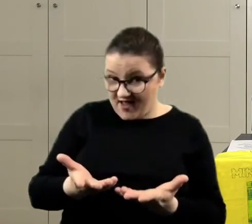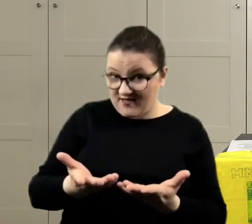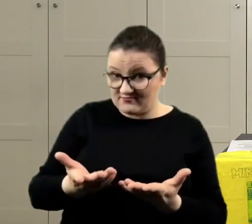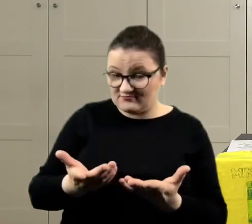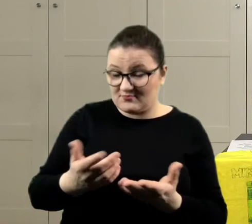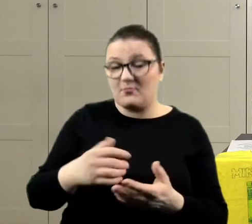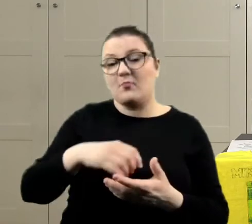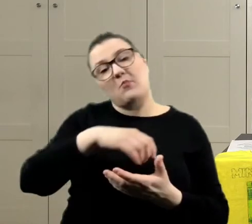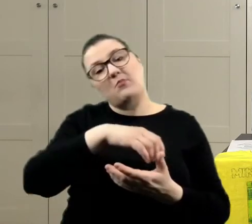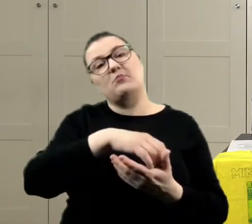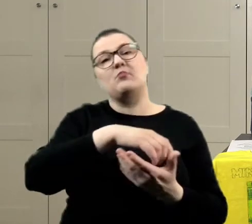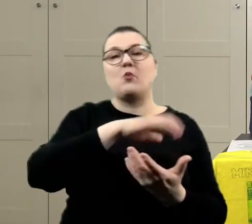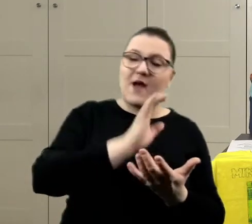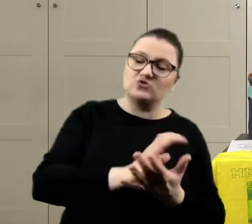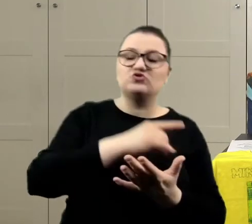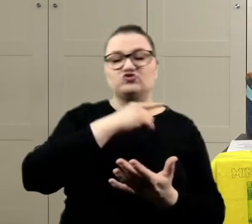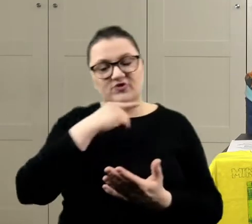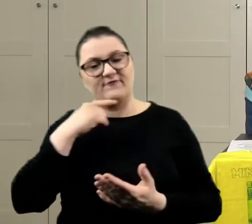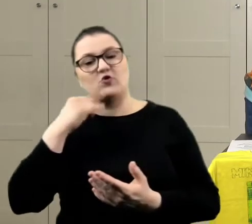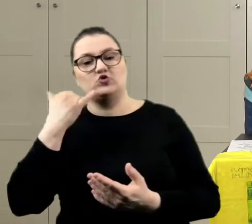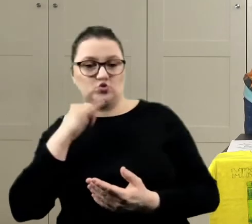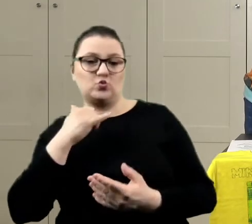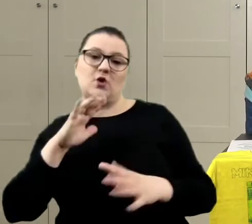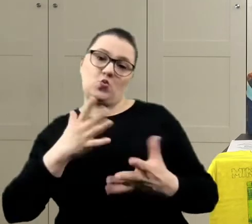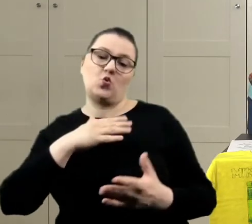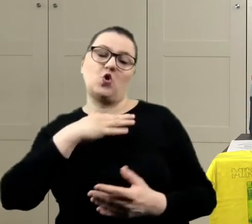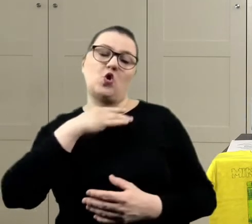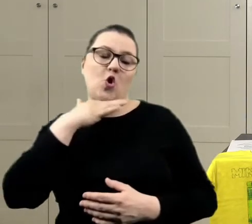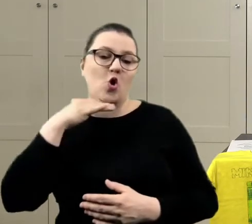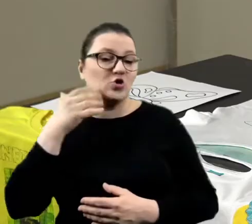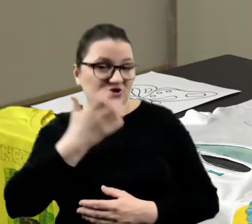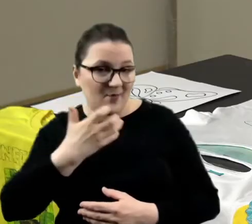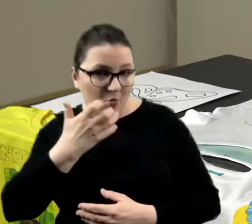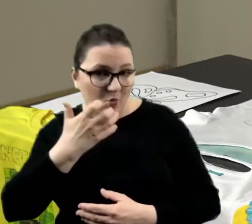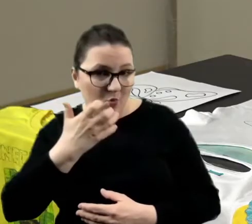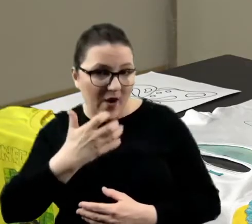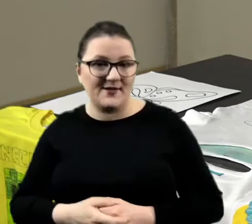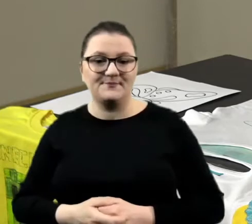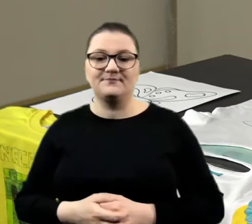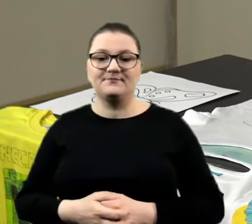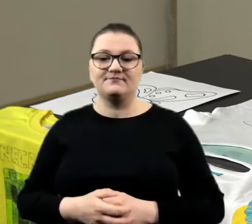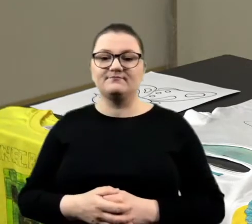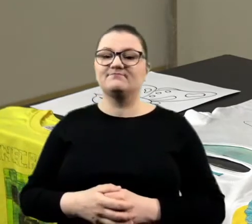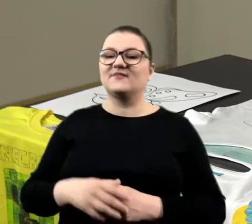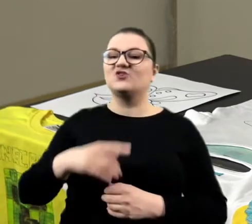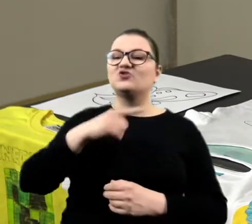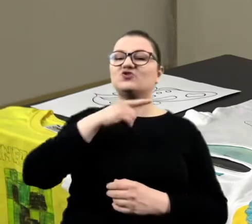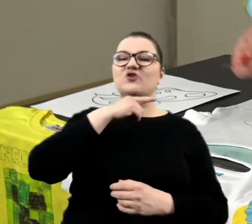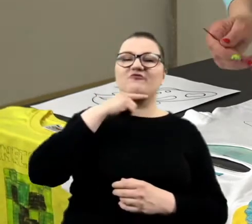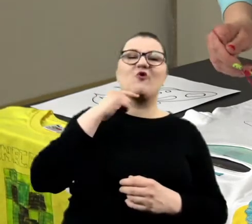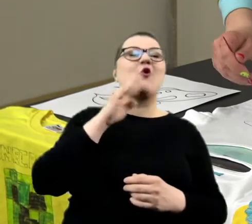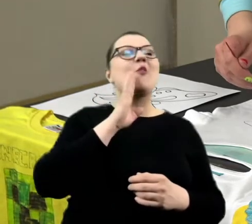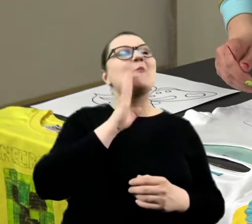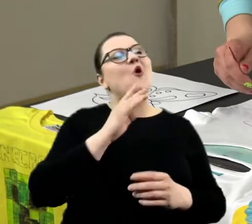Pomarańczowe, czerwone, żółte, czyli w kolorach ciepłych. Czekaj, tu jeszcze ten. Czerwony jak ogień, żółty jak